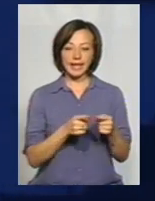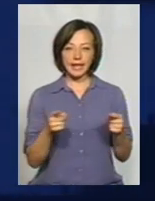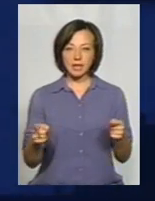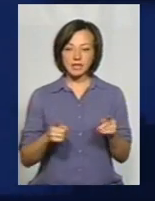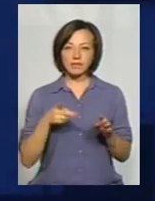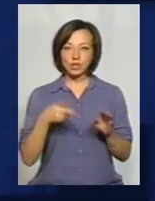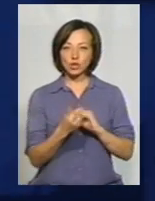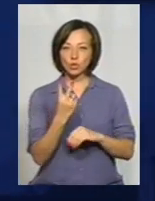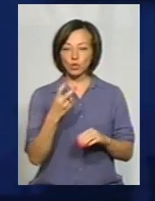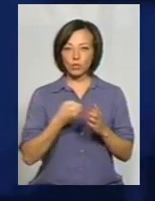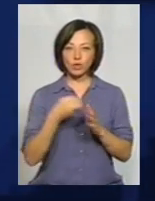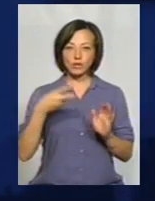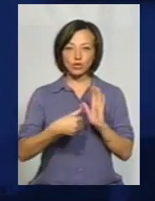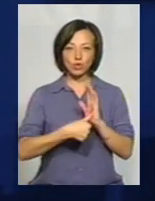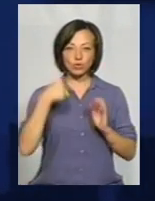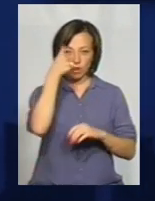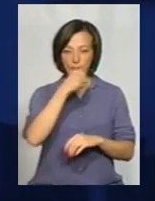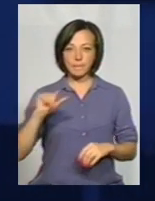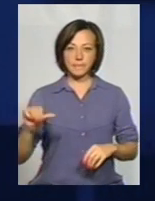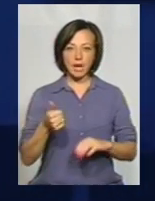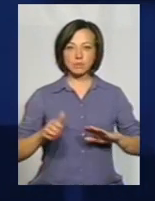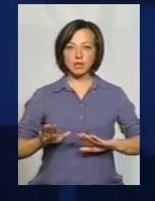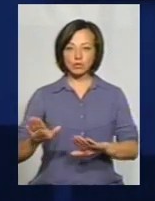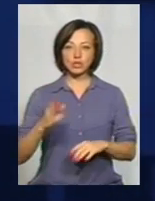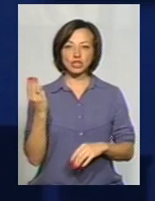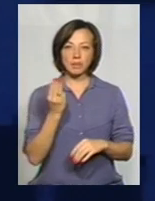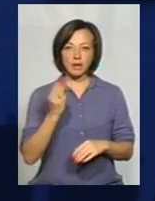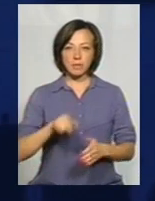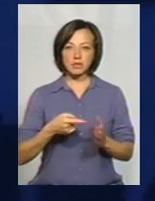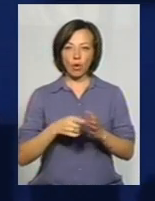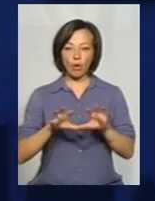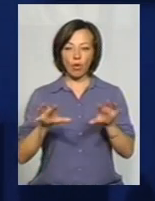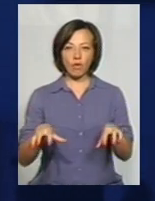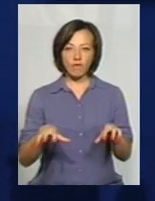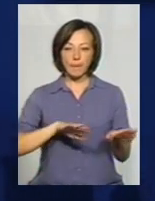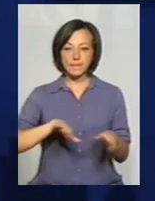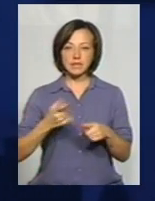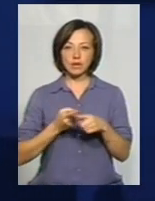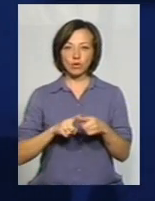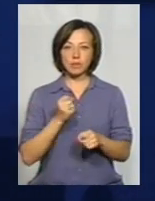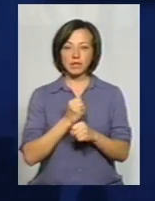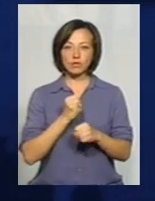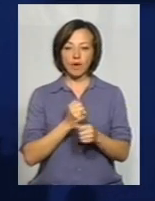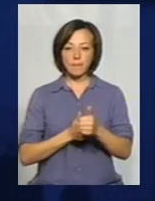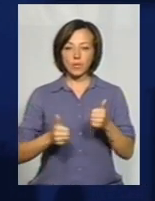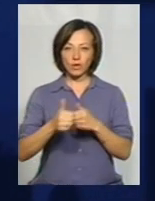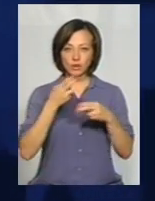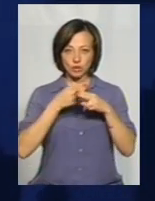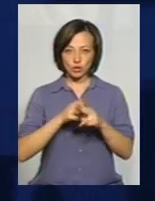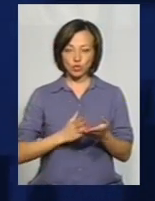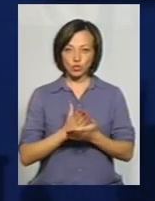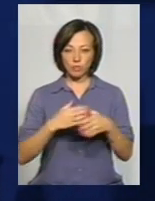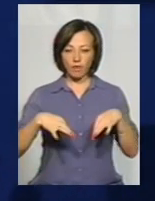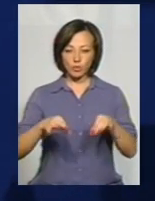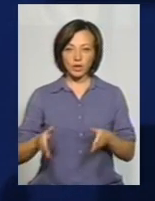З 2002-го по 2006-й був першим заступником Шепетівського міського голови. Після того працював провідним інженером служби